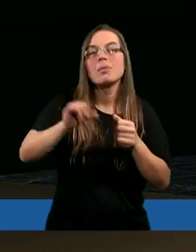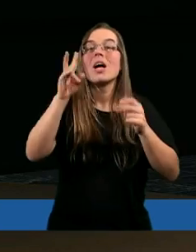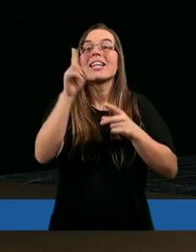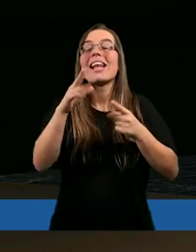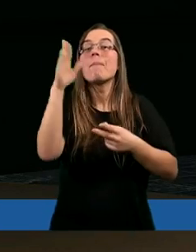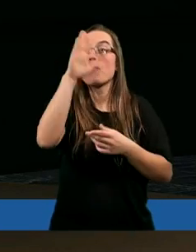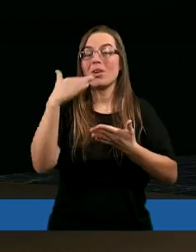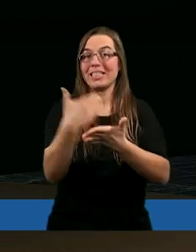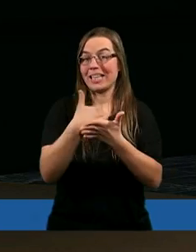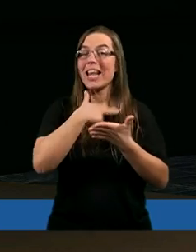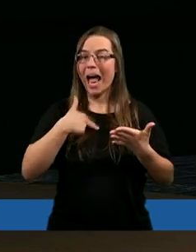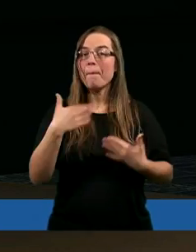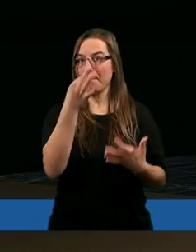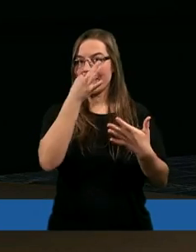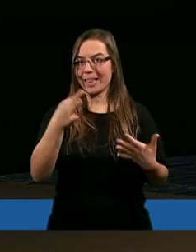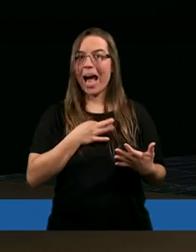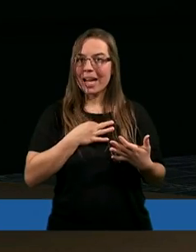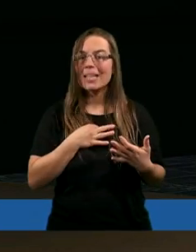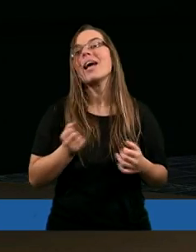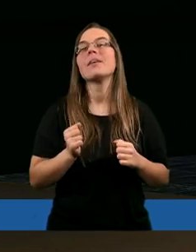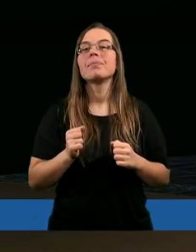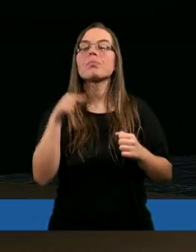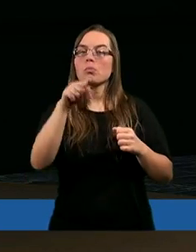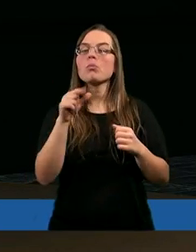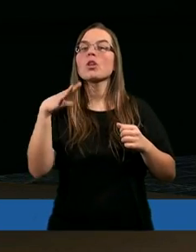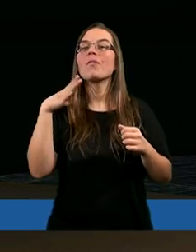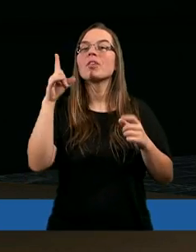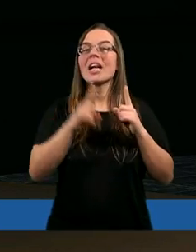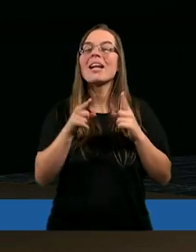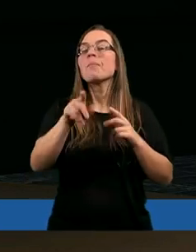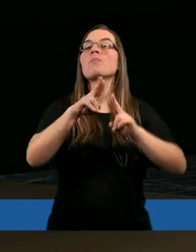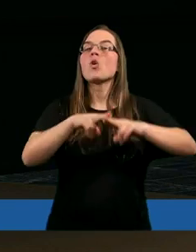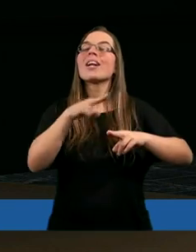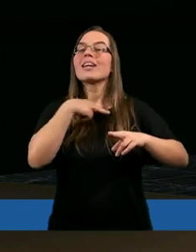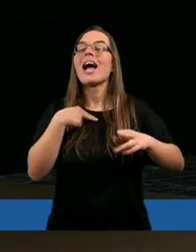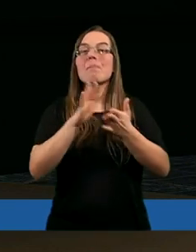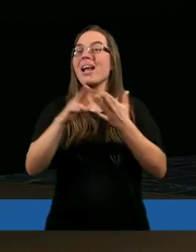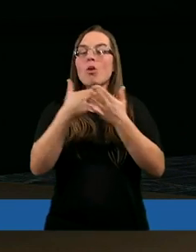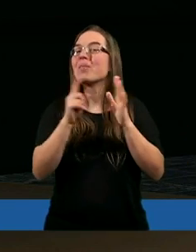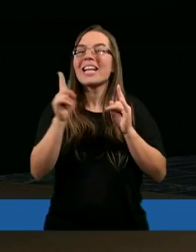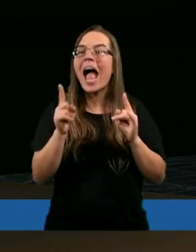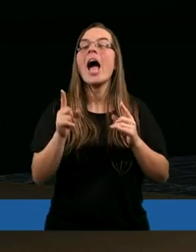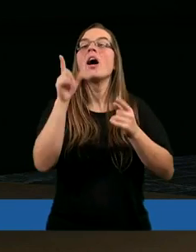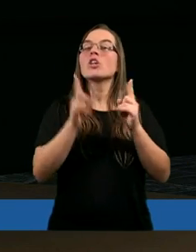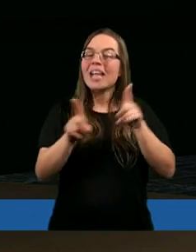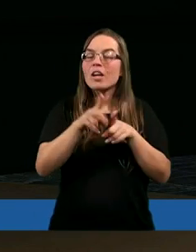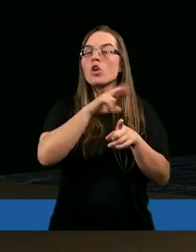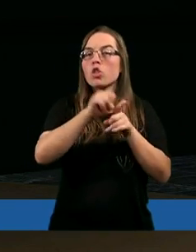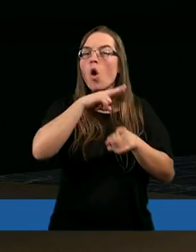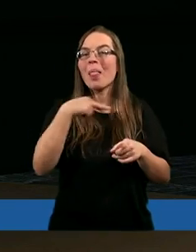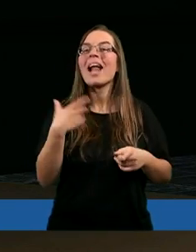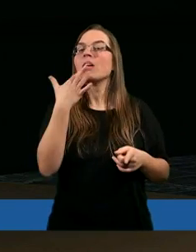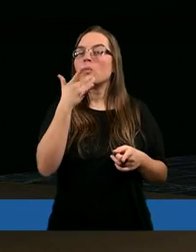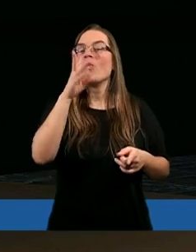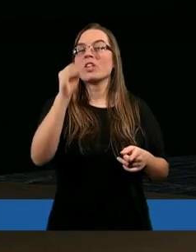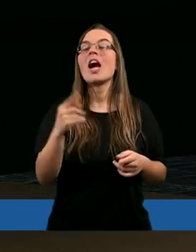Pan Bóg zadaje nam jakieś pytanie, to w ostateczności nie pozostawia nas bez tej odpowiedzi, bo też do nas mówi, że